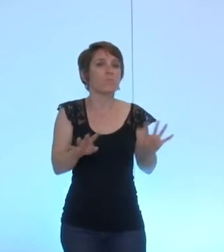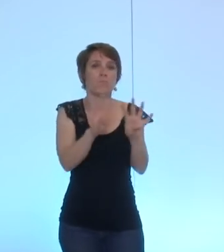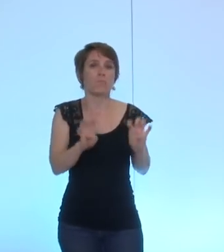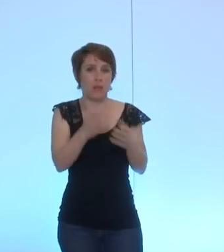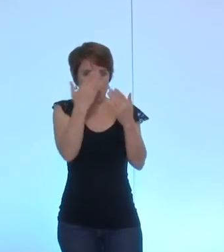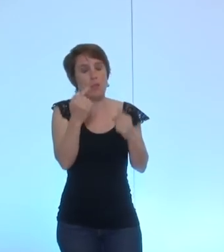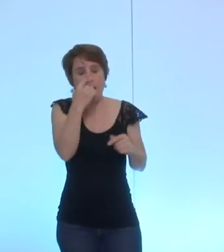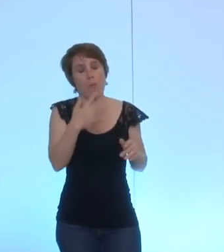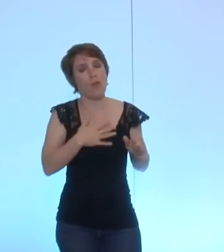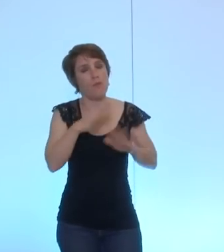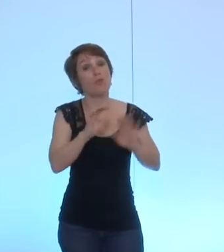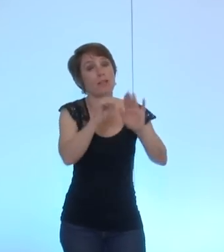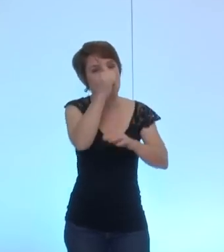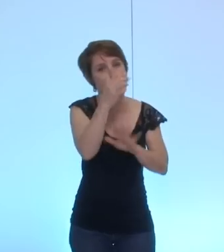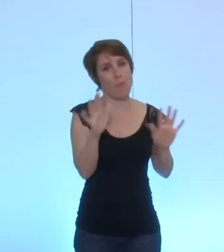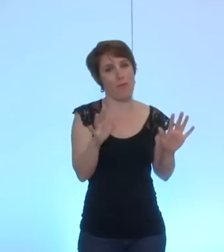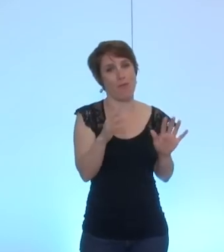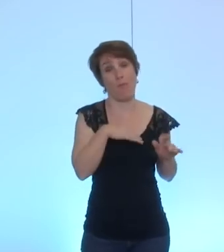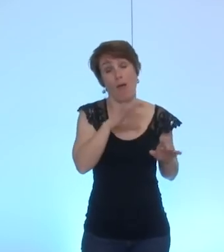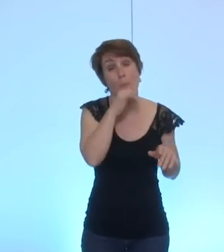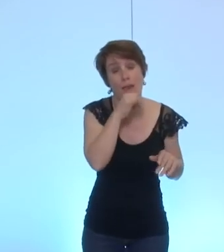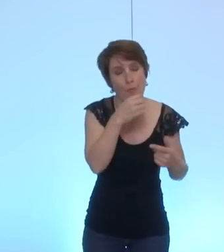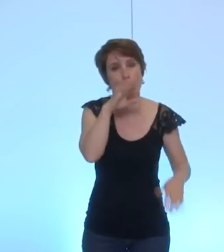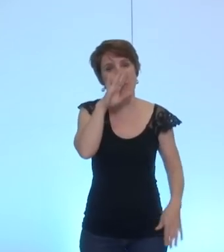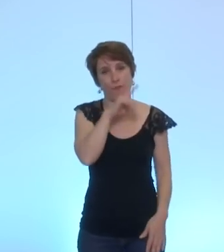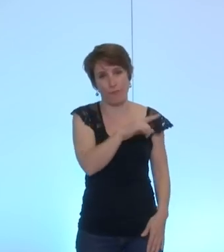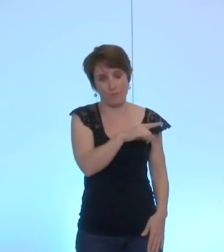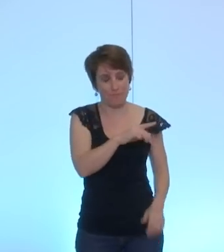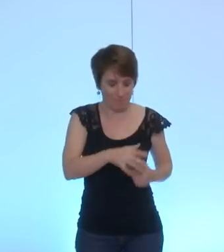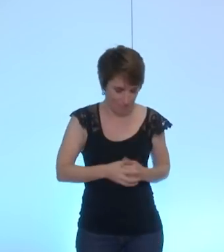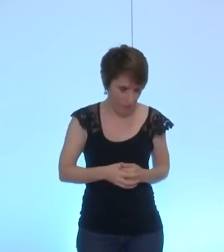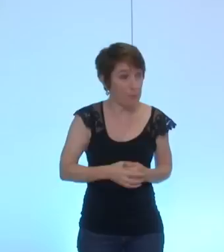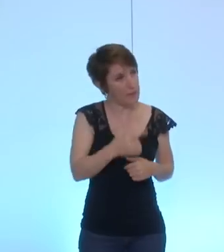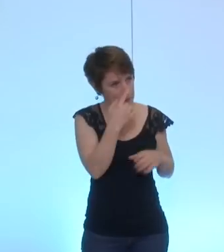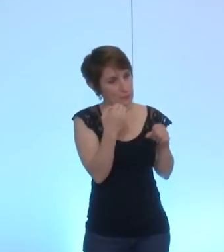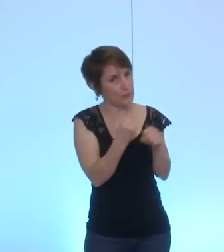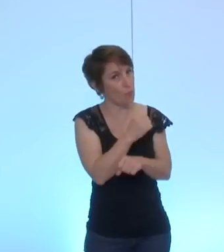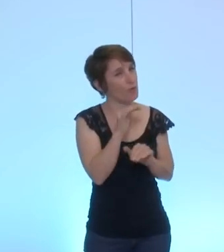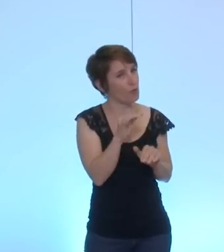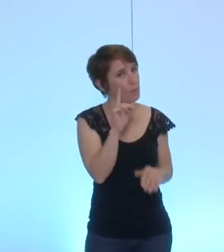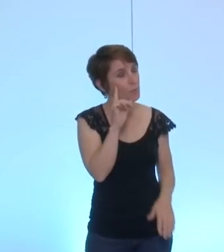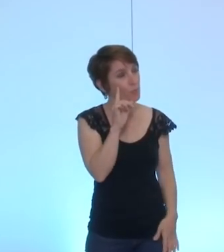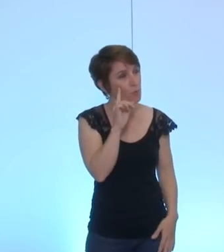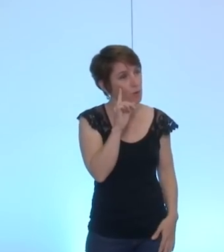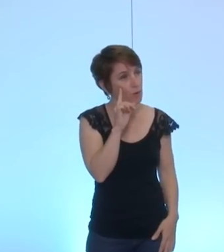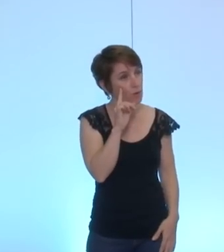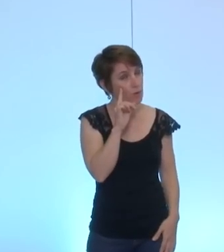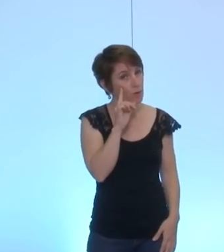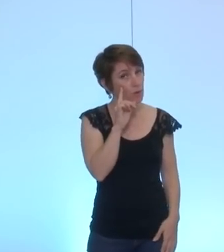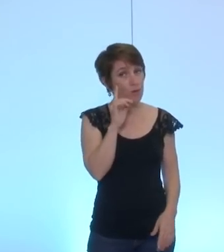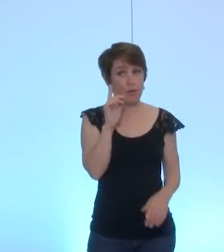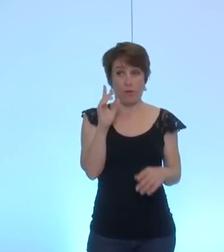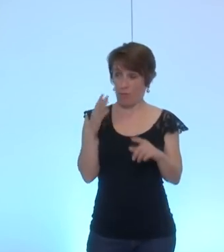hypothèse nous le regrettons et cela d'autant plus que nous avons tous suivi avec effroi